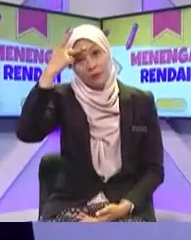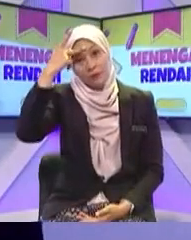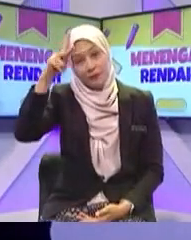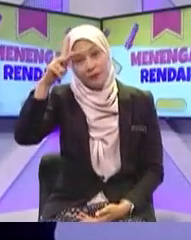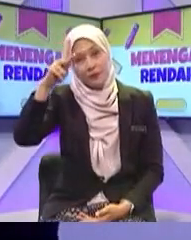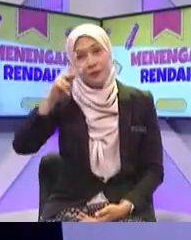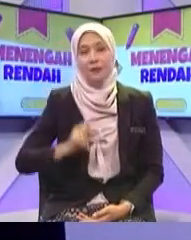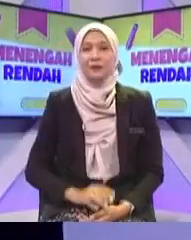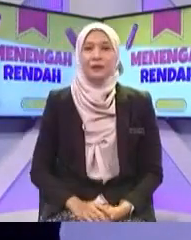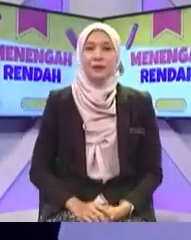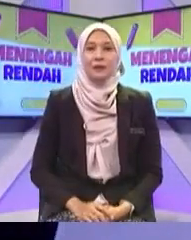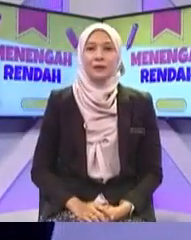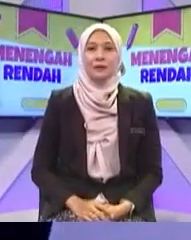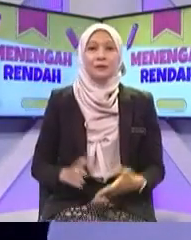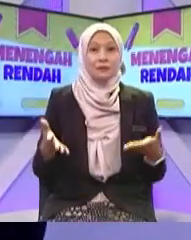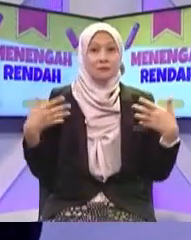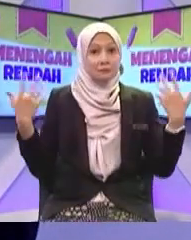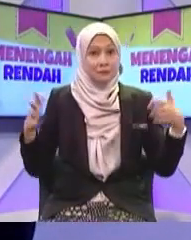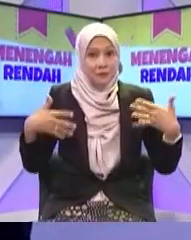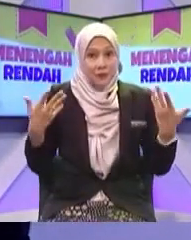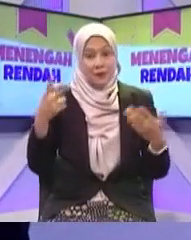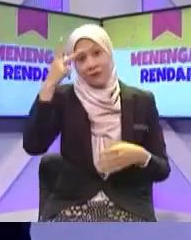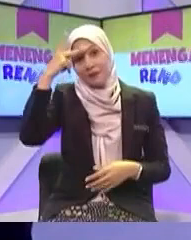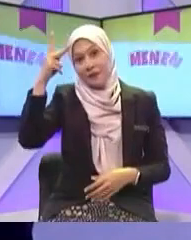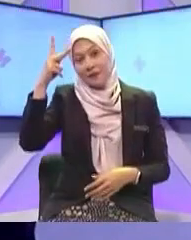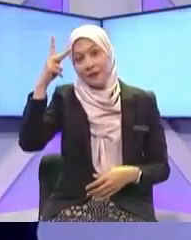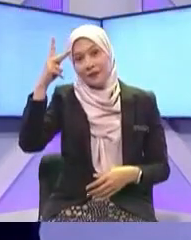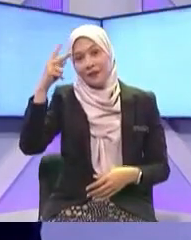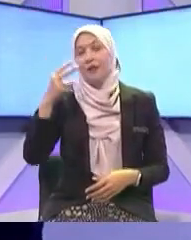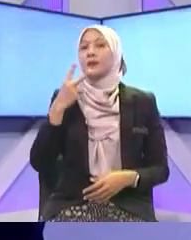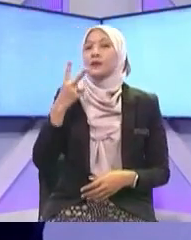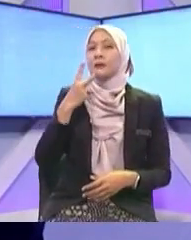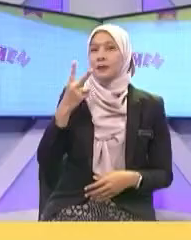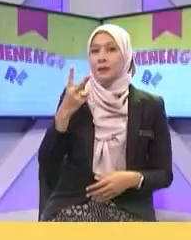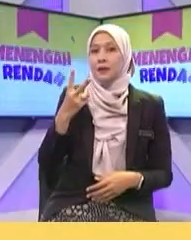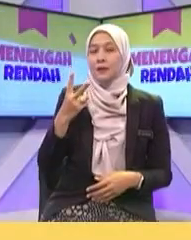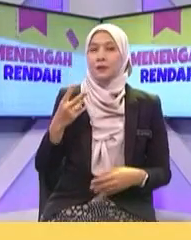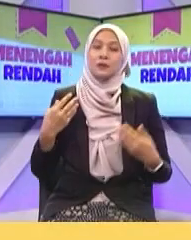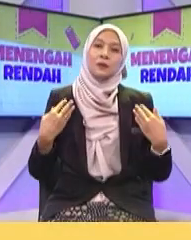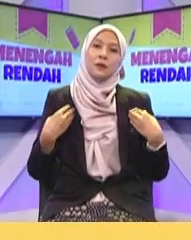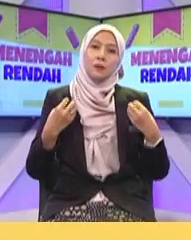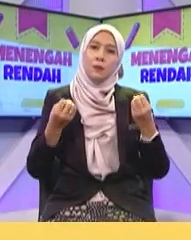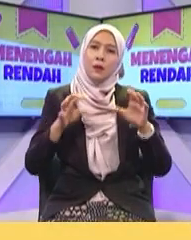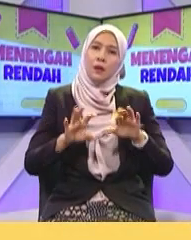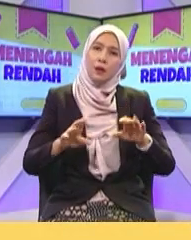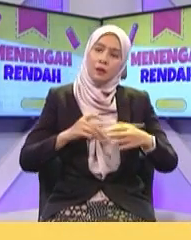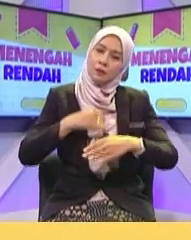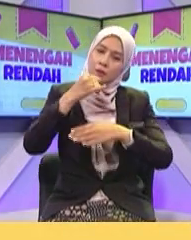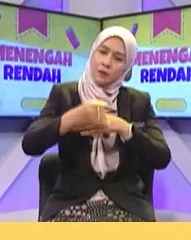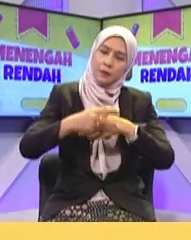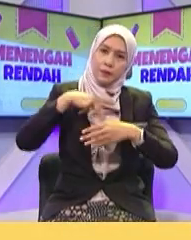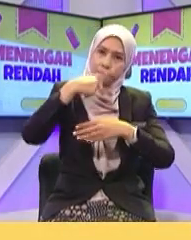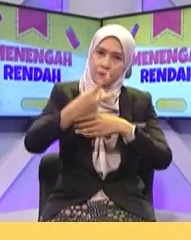Sejauh manakah Kepintaran telefon ini Kita tengok Okey Merangkumi perisian komputer Seperti GPS Kamera